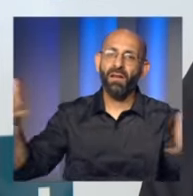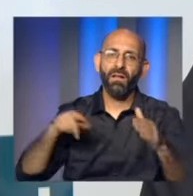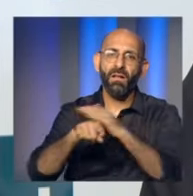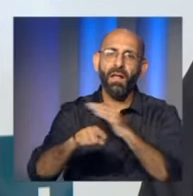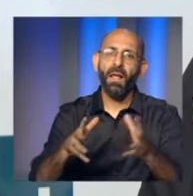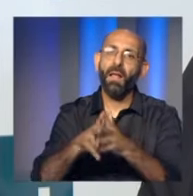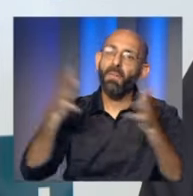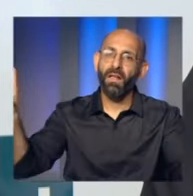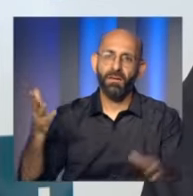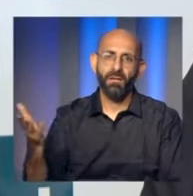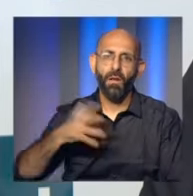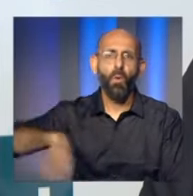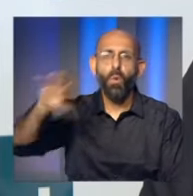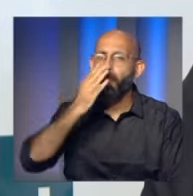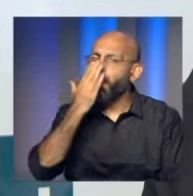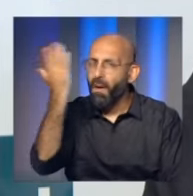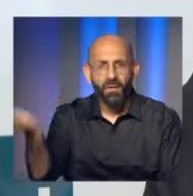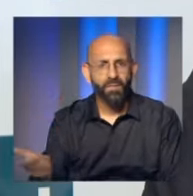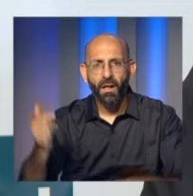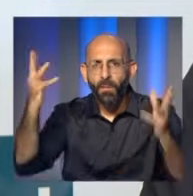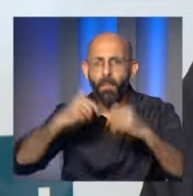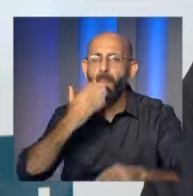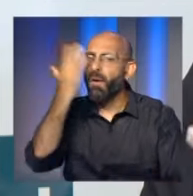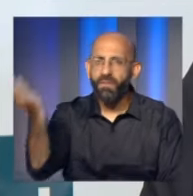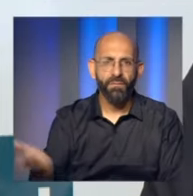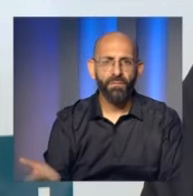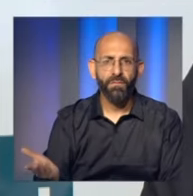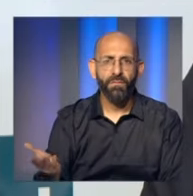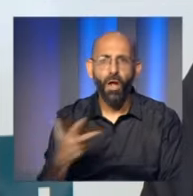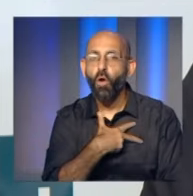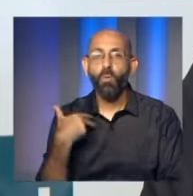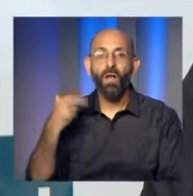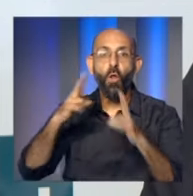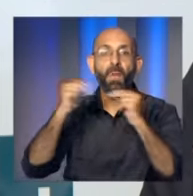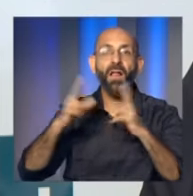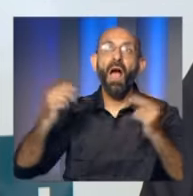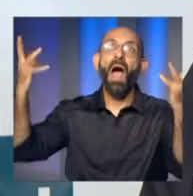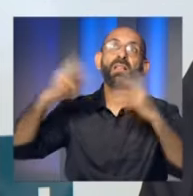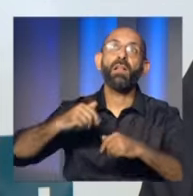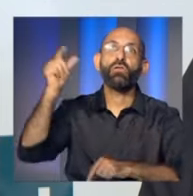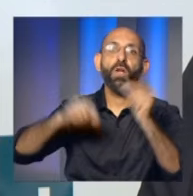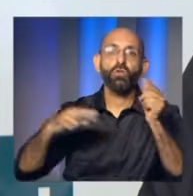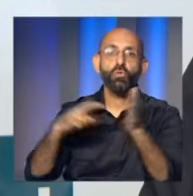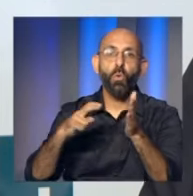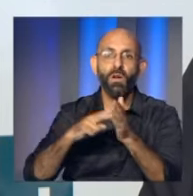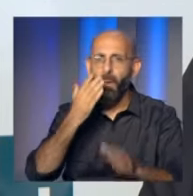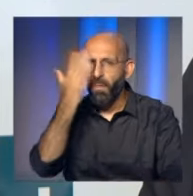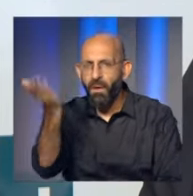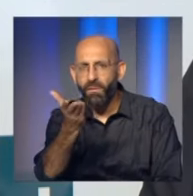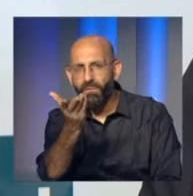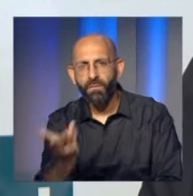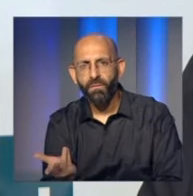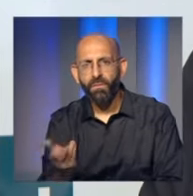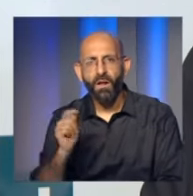كتير صغير بالنسبة للعدد الكبير بس ما حدا بيعرف الداتا طول ما في داتا بالدولة اللبنانية وما في إرادة